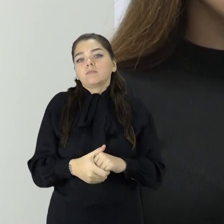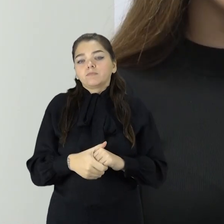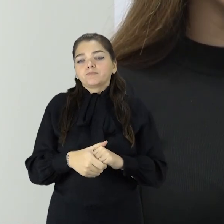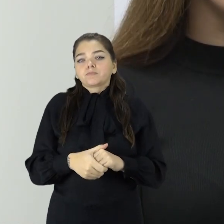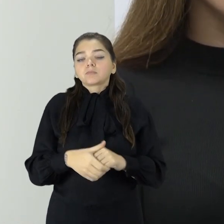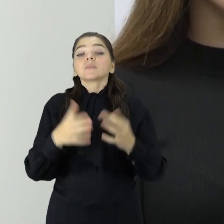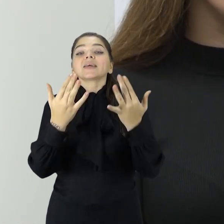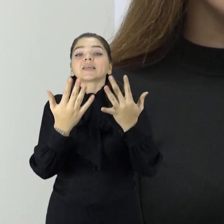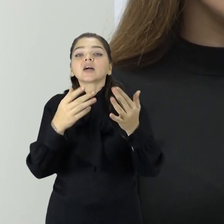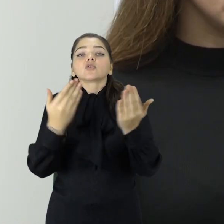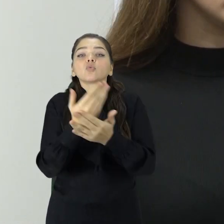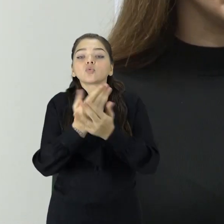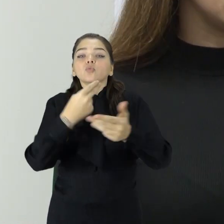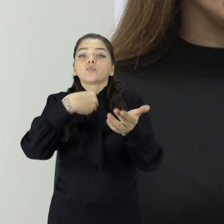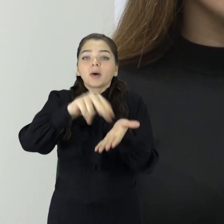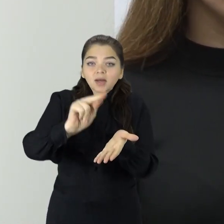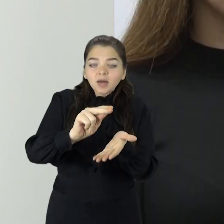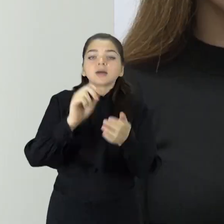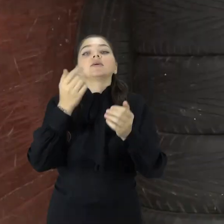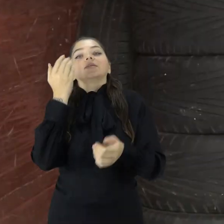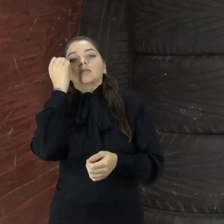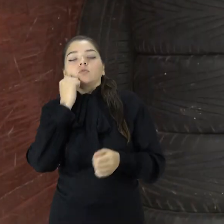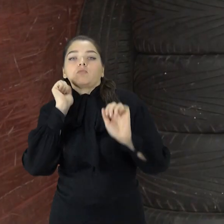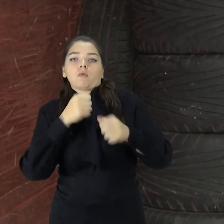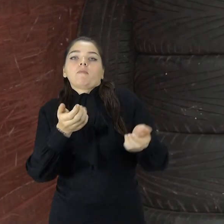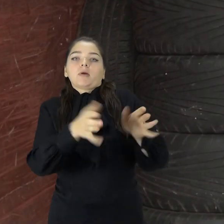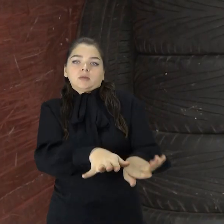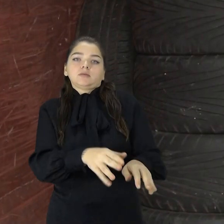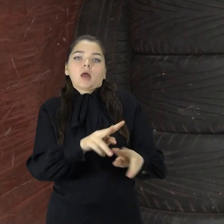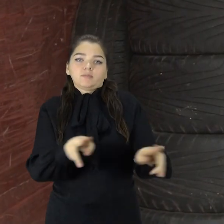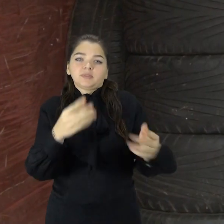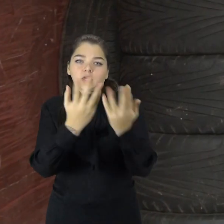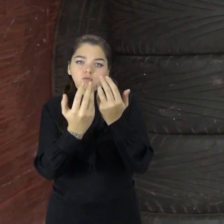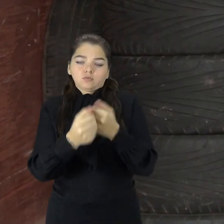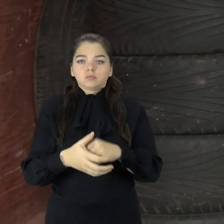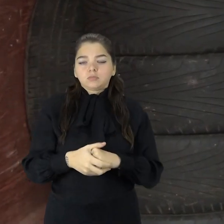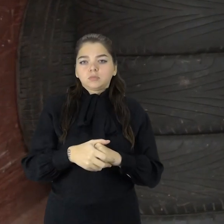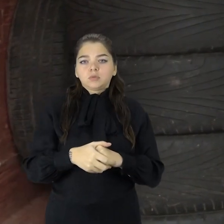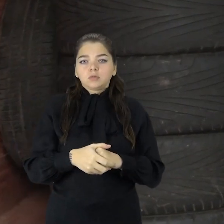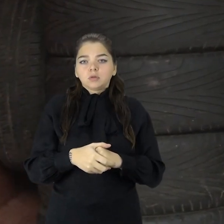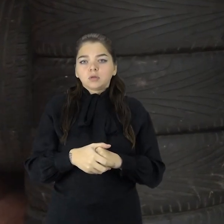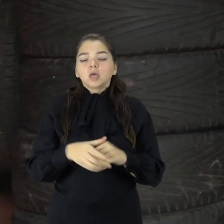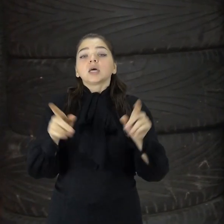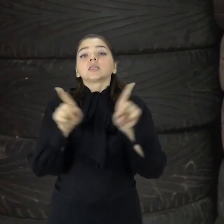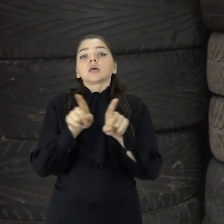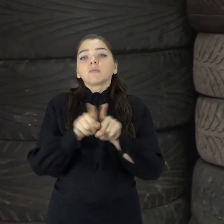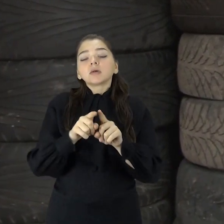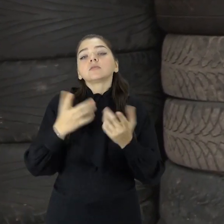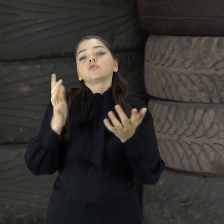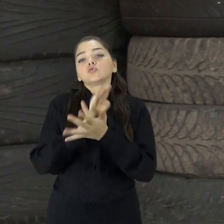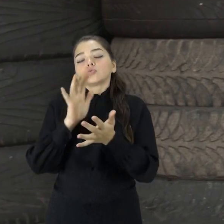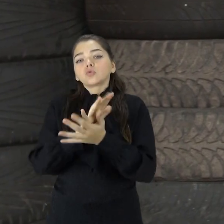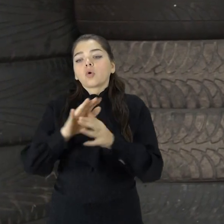naujų, to patiesi po transporto priemonėms. Tvarkingai sukrautas padangas galima palikti ir priemišrių komunalinių atliekų